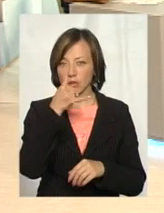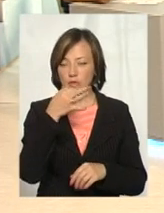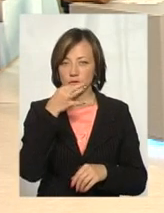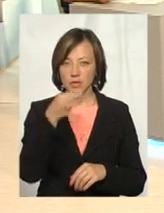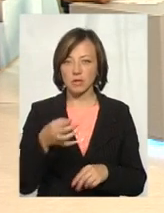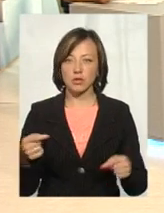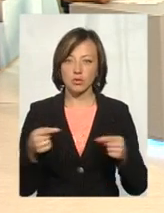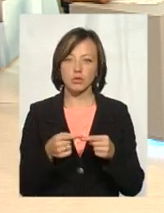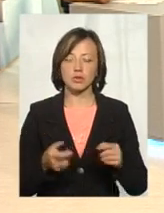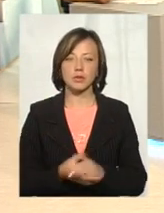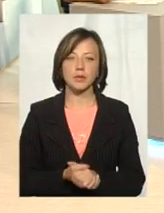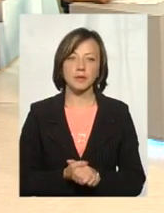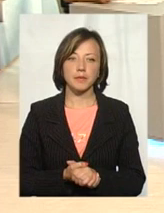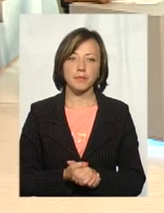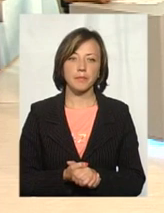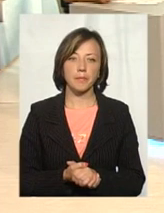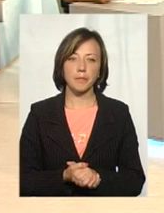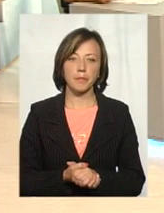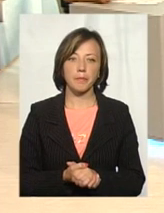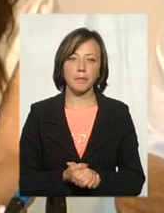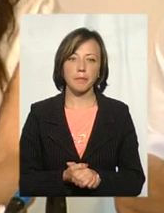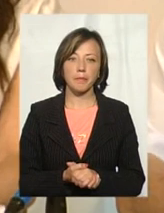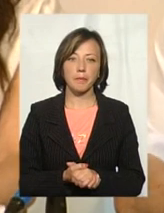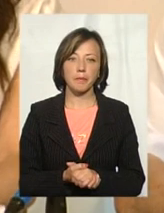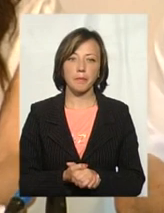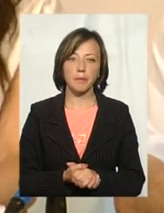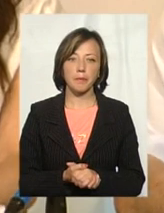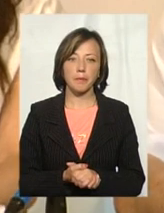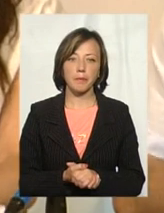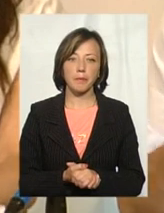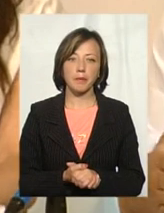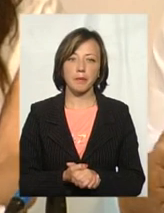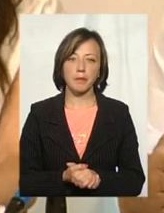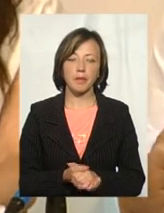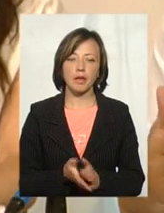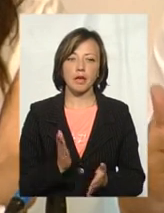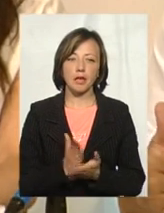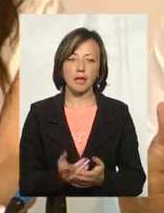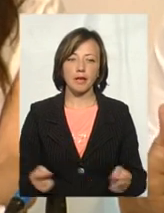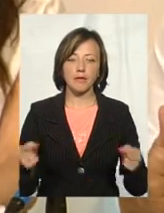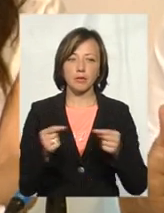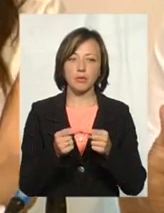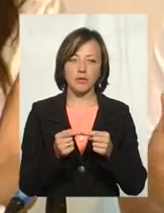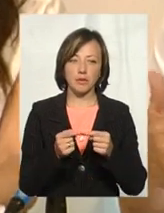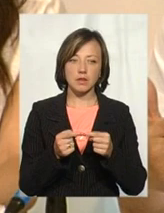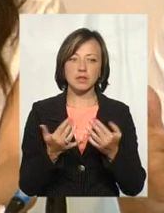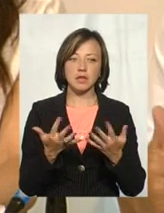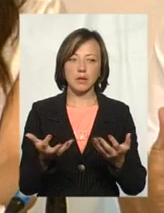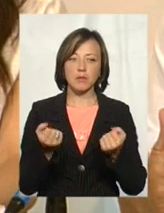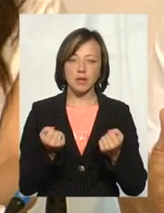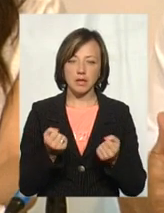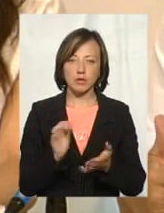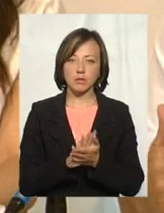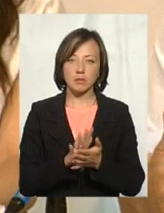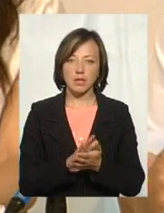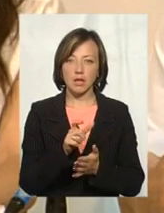втратити. Ну, я зрозумію. Я фінансову частину там не контролюю, але є відповідно, скільки прийнято сміття по накладних,